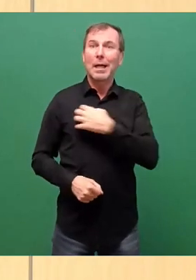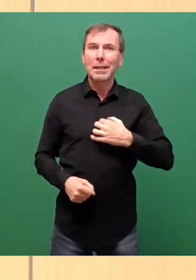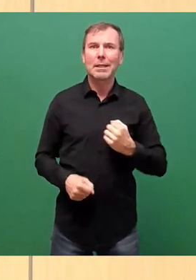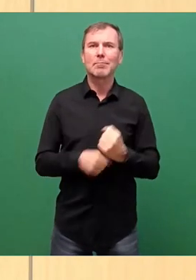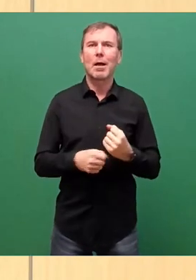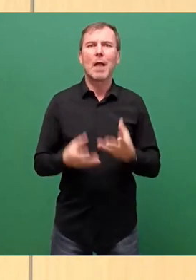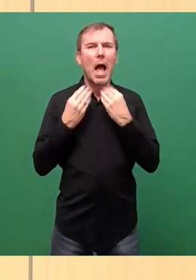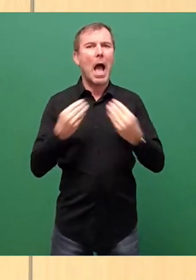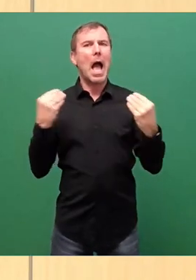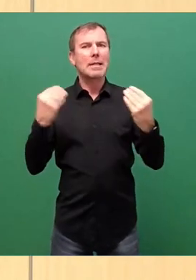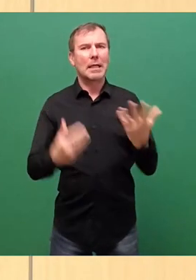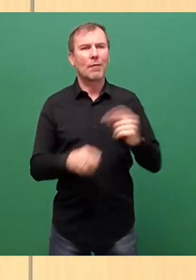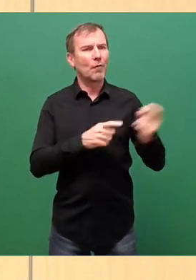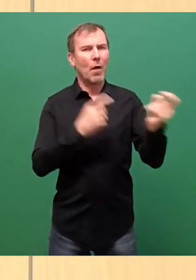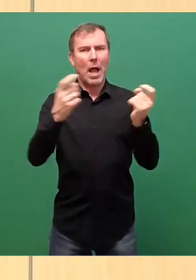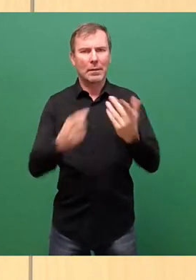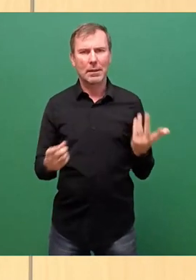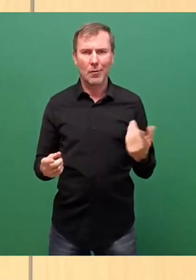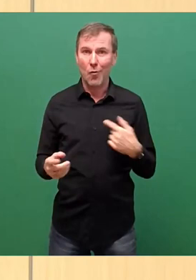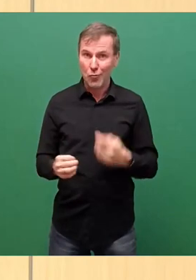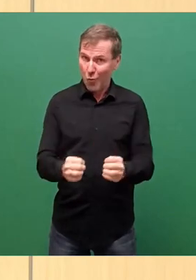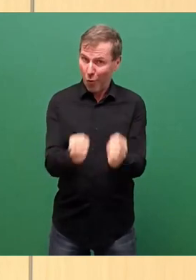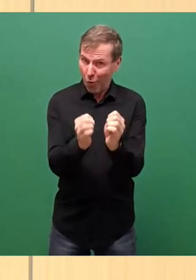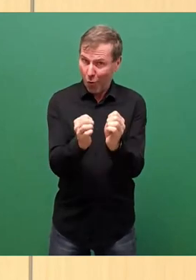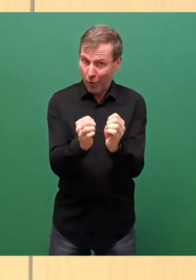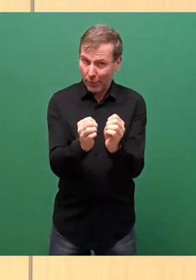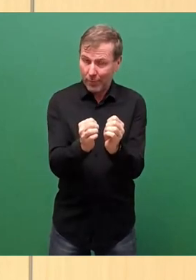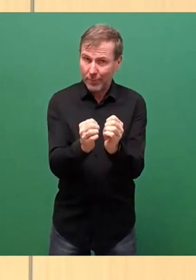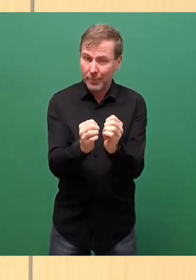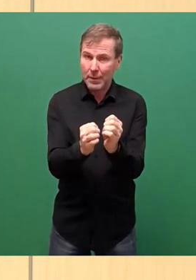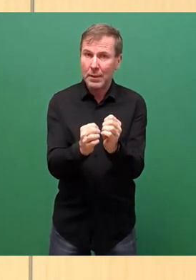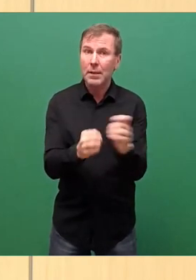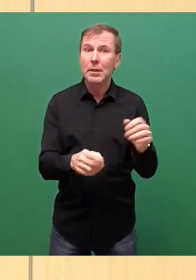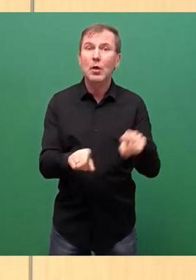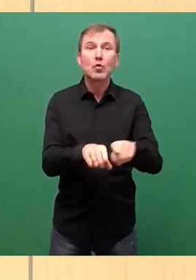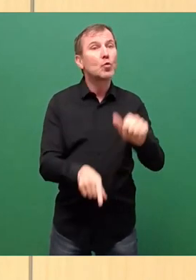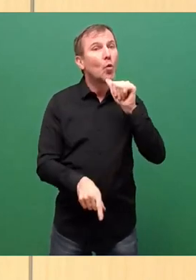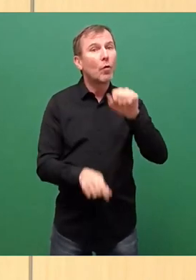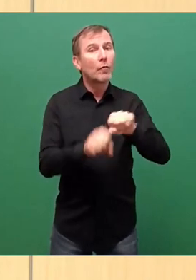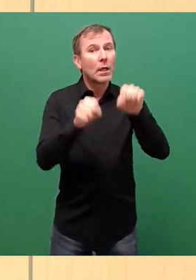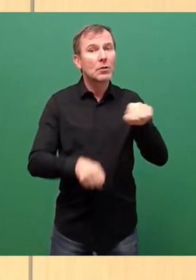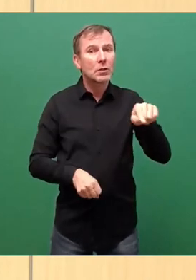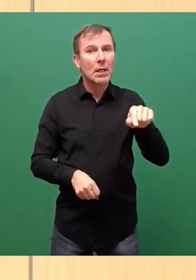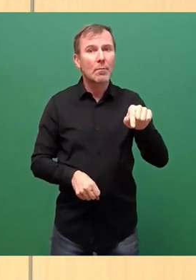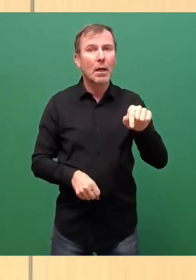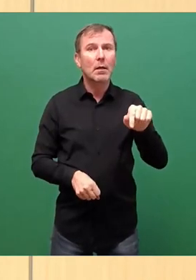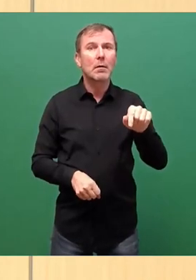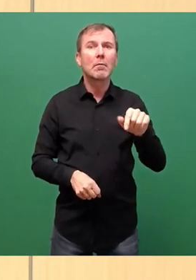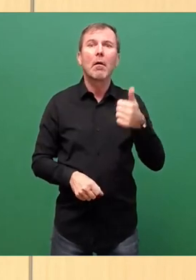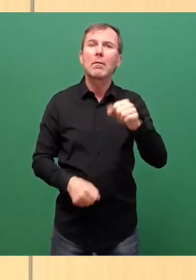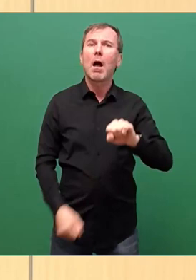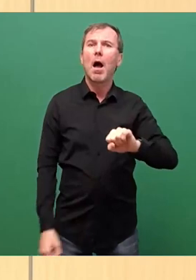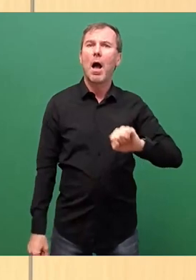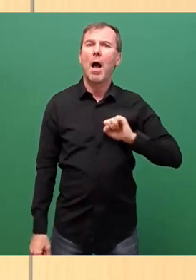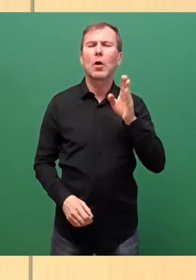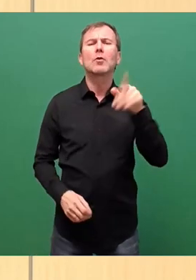ich hoffe halt, dass auch die On Demand-Systeme ein Erfolg sind und dass sie sozusagen ja dann auch in